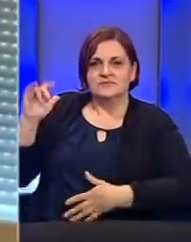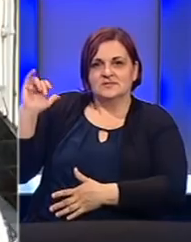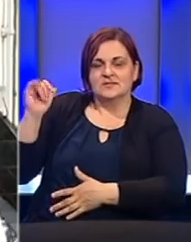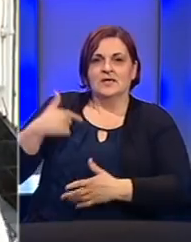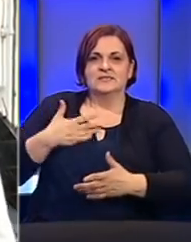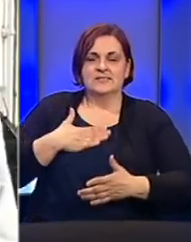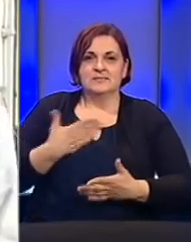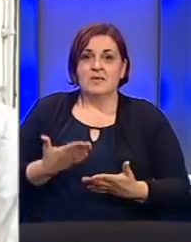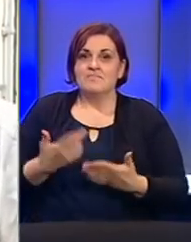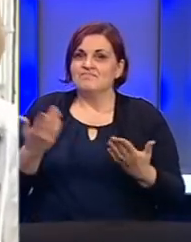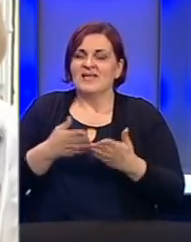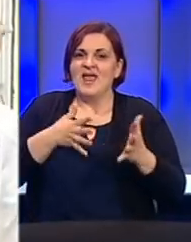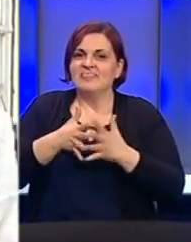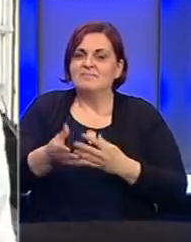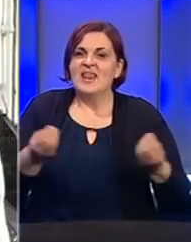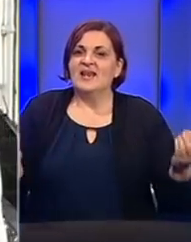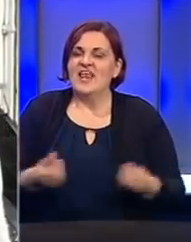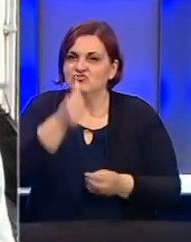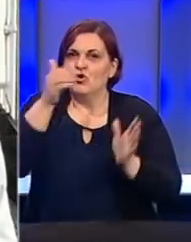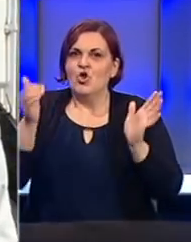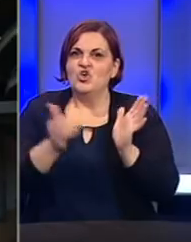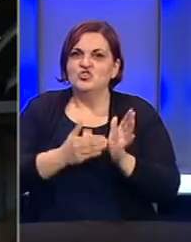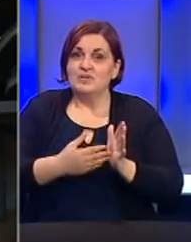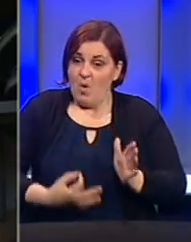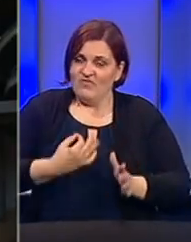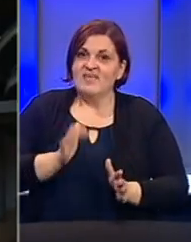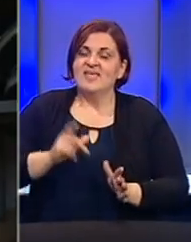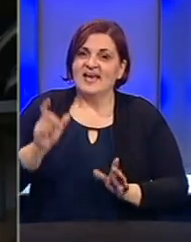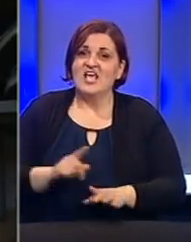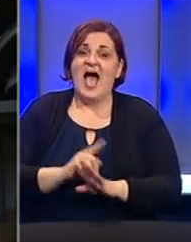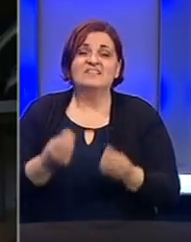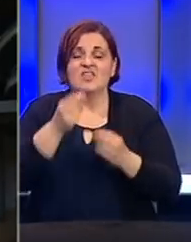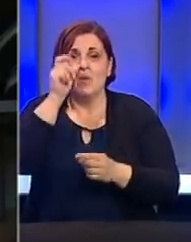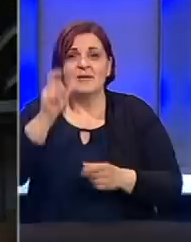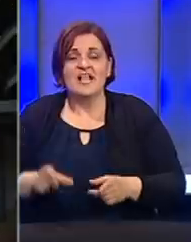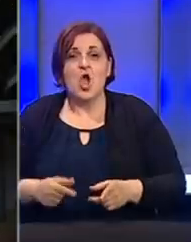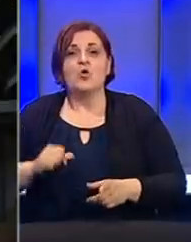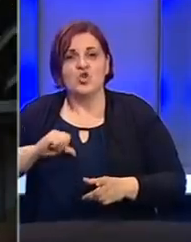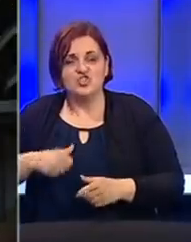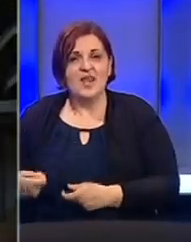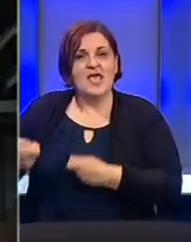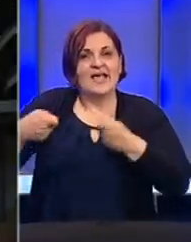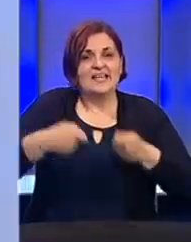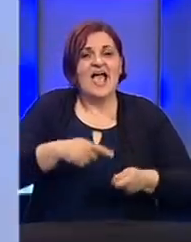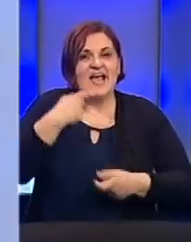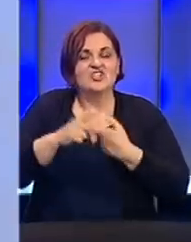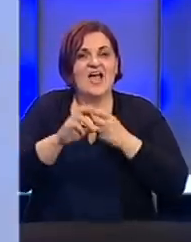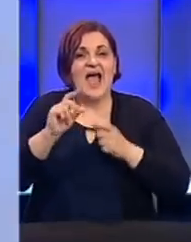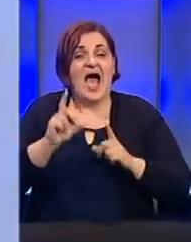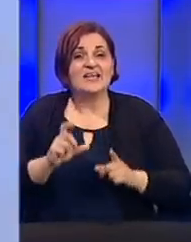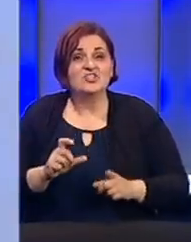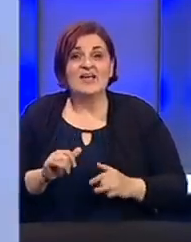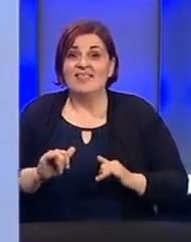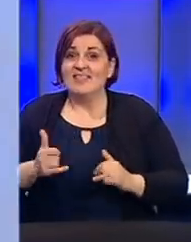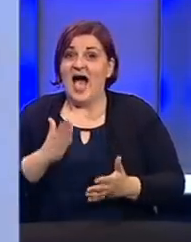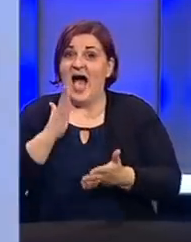komoditeti. Netransparentnost je nešto što treba vrijeđati građane, ali sve dobre ljude koji odluče donirati, smatra Karić. Međutim,